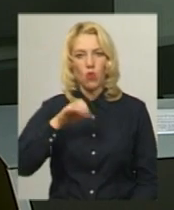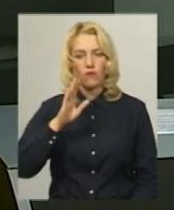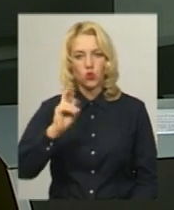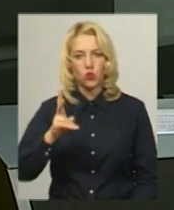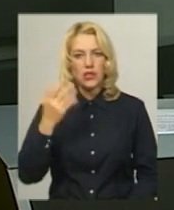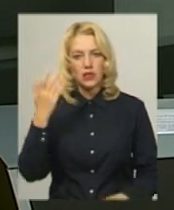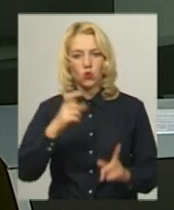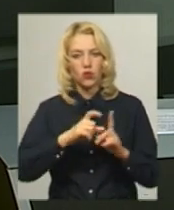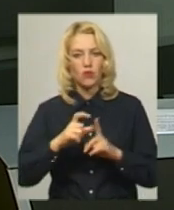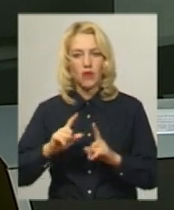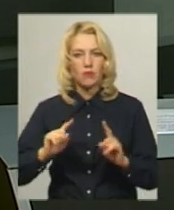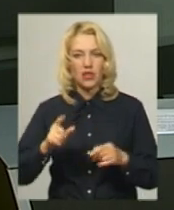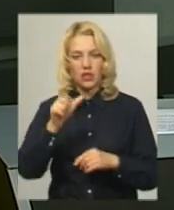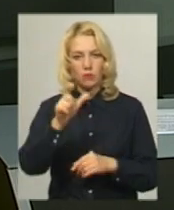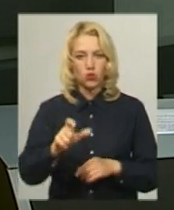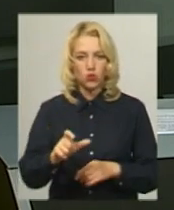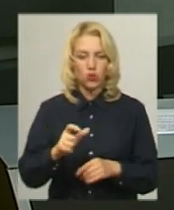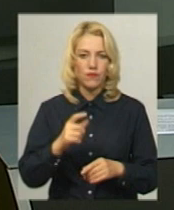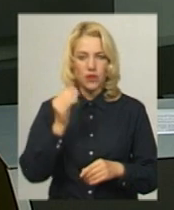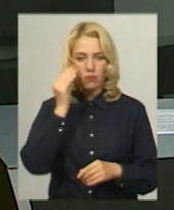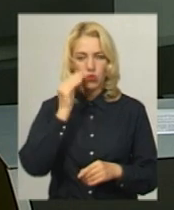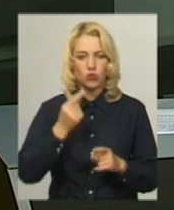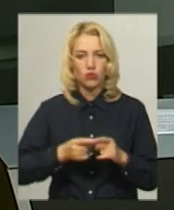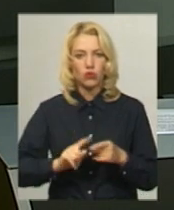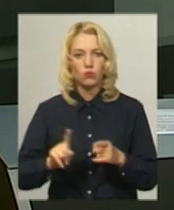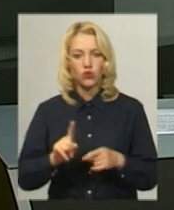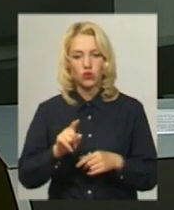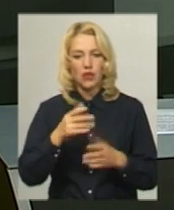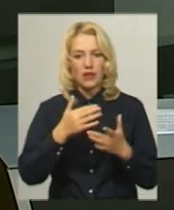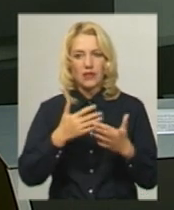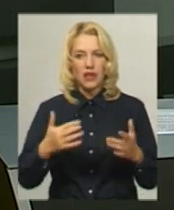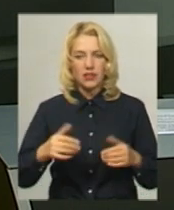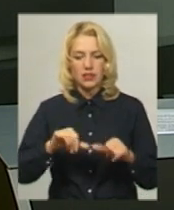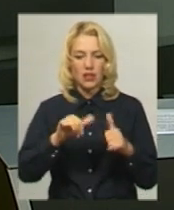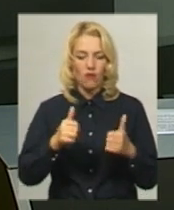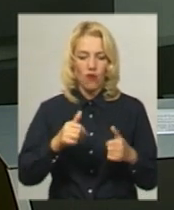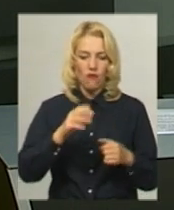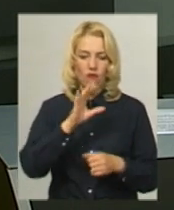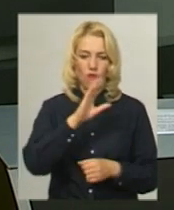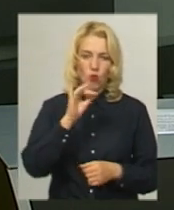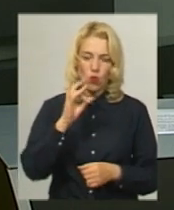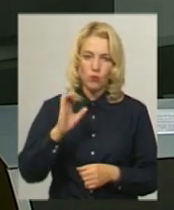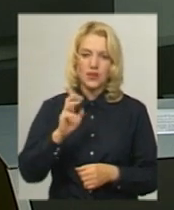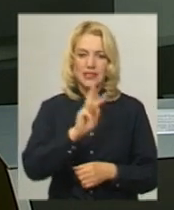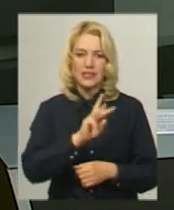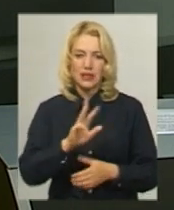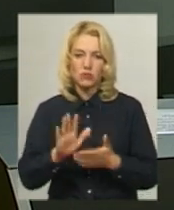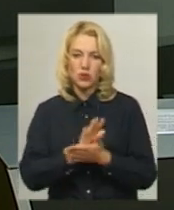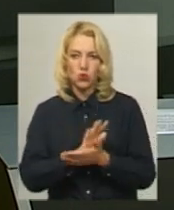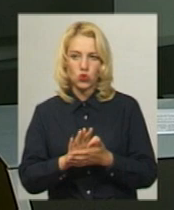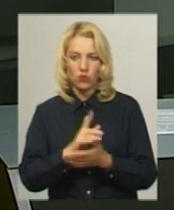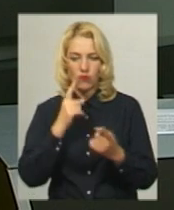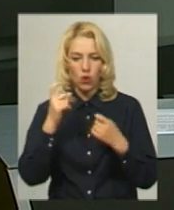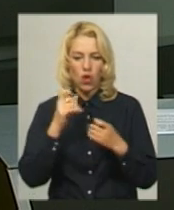За його словами, затриманого чоловіка підозрюють у тому, що він на різних форумах, сайтах безкоштовних оголошень, різних ресурсах